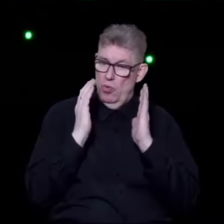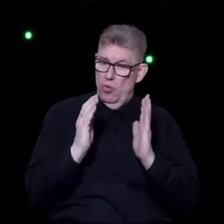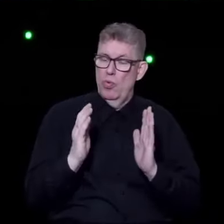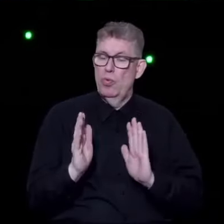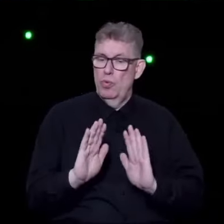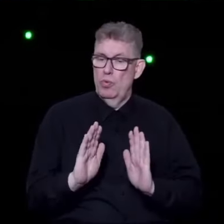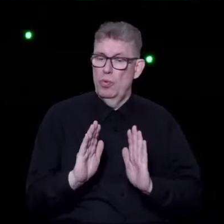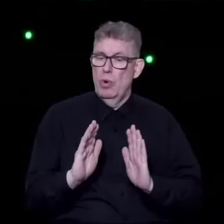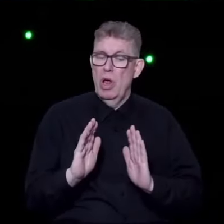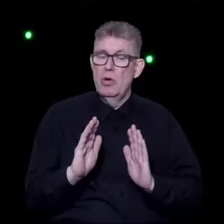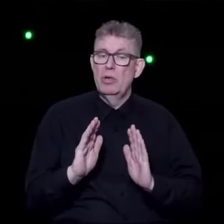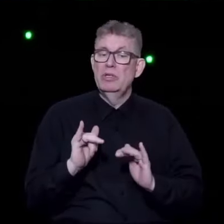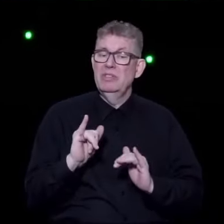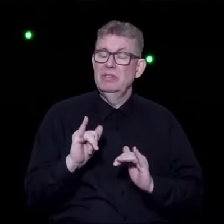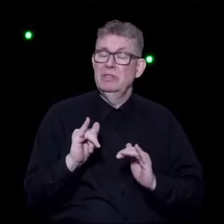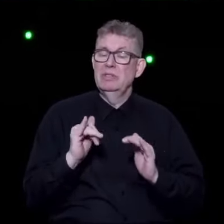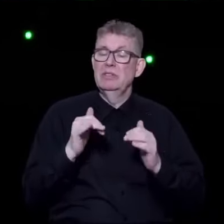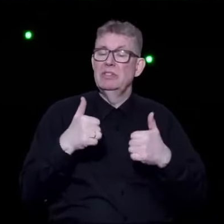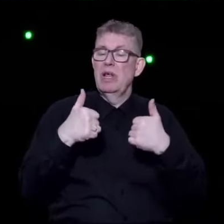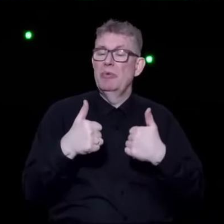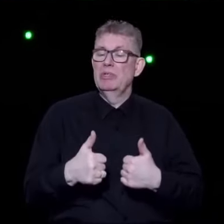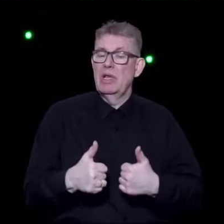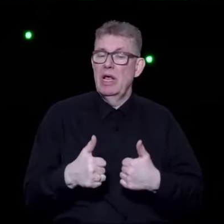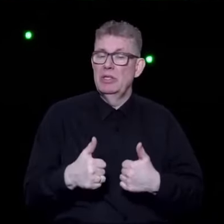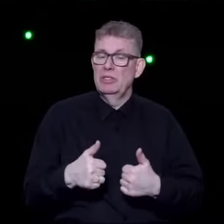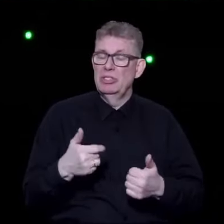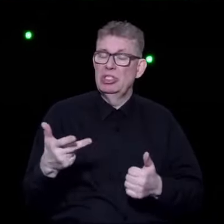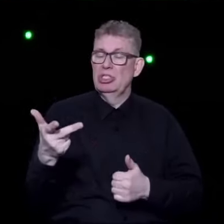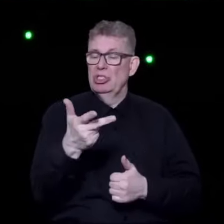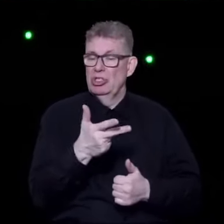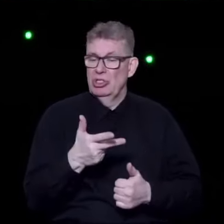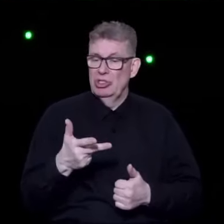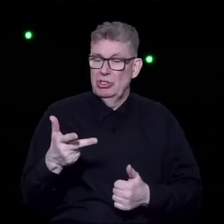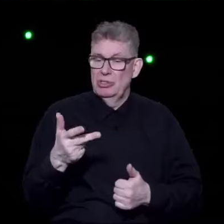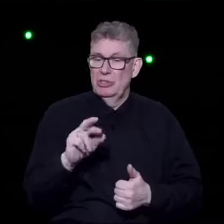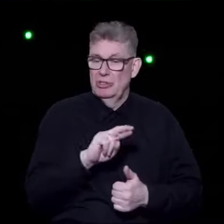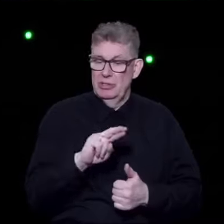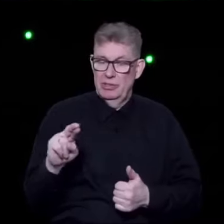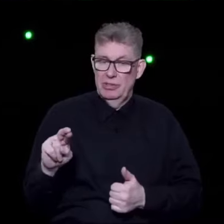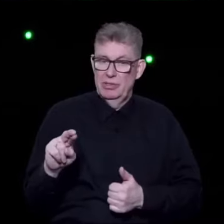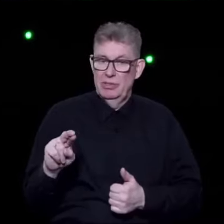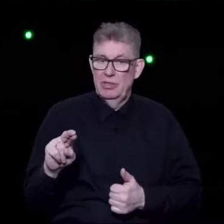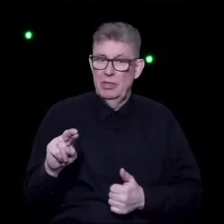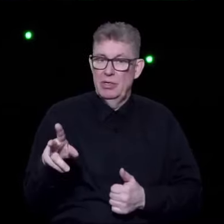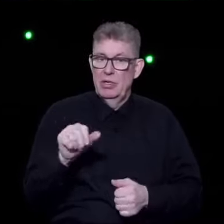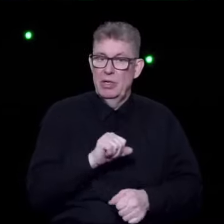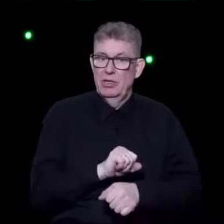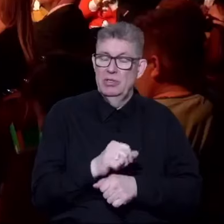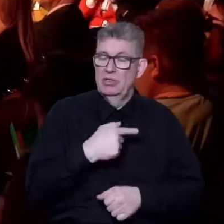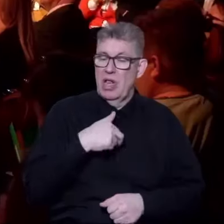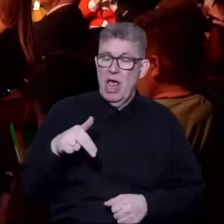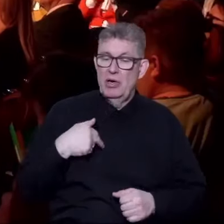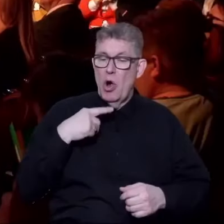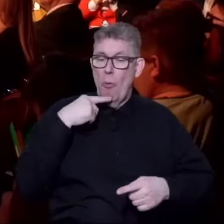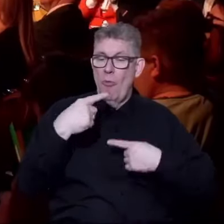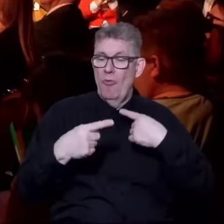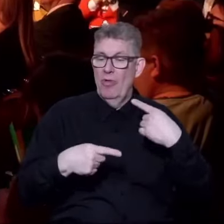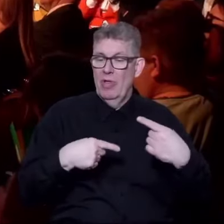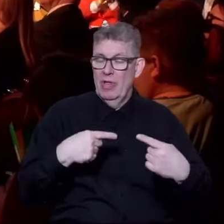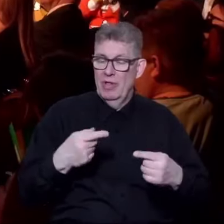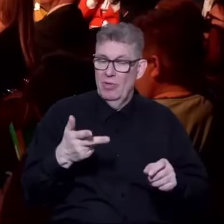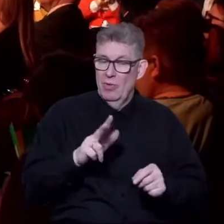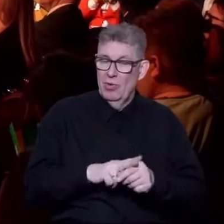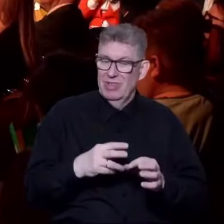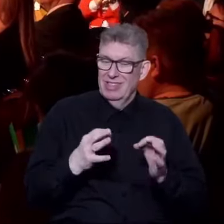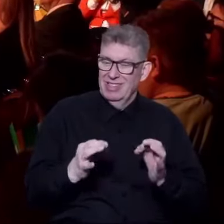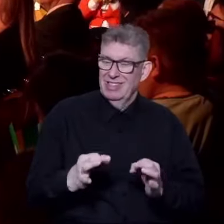Pokoju, umiaru i stabilizacji. Te trzy rzeczy są naszą opowieścią, którą